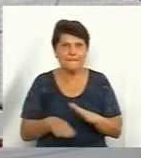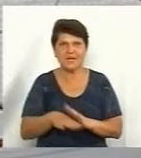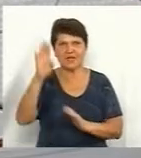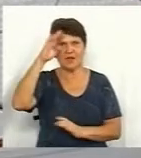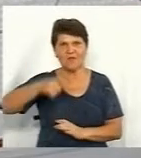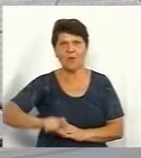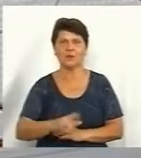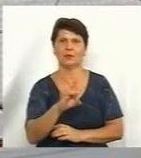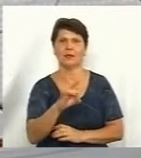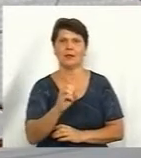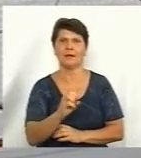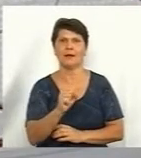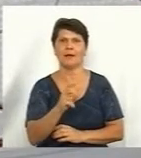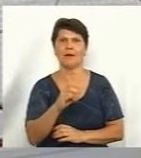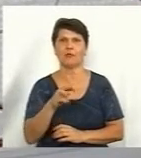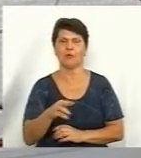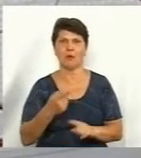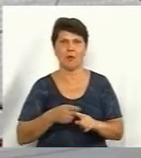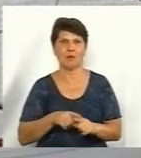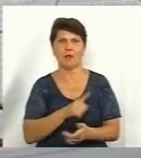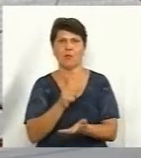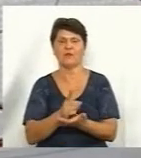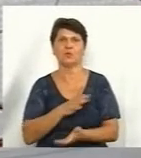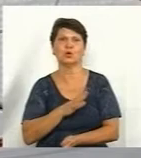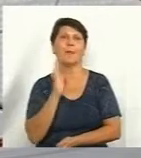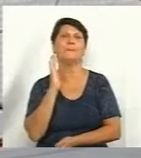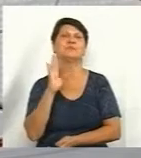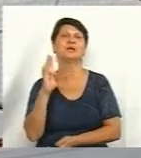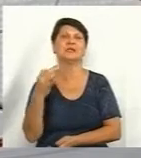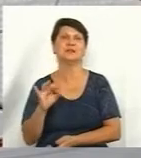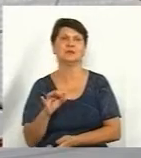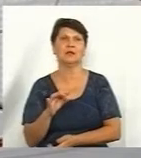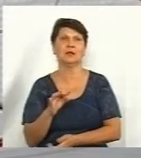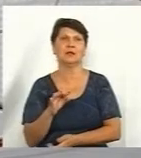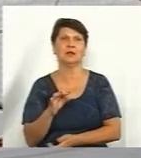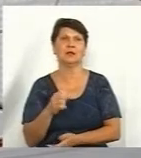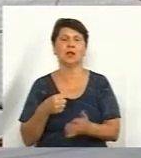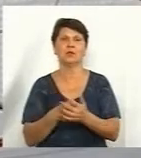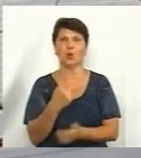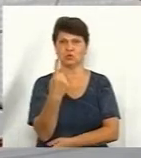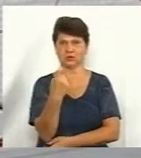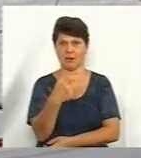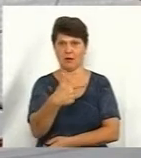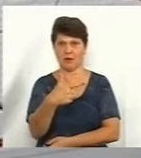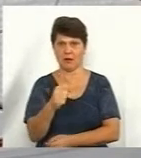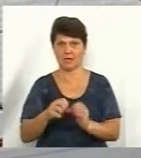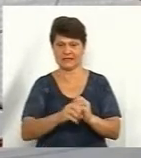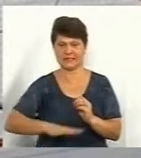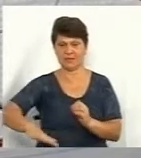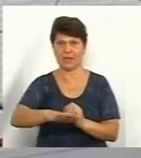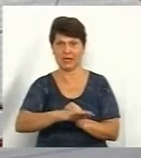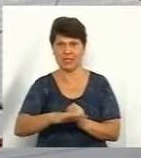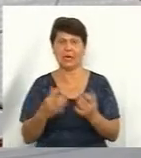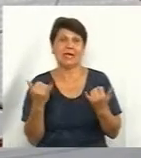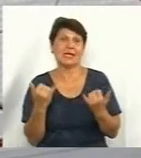все має бути в перспективі десь приблизно до 100 гектарів землі, на сьогоднішній день